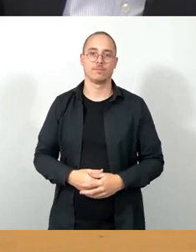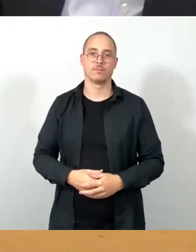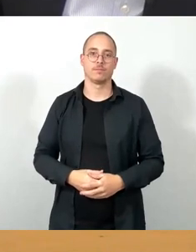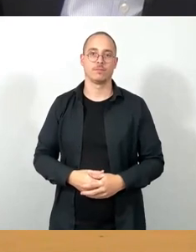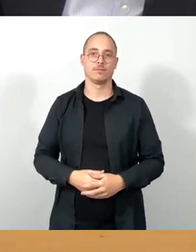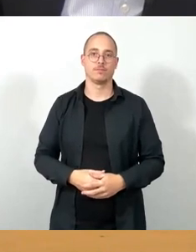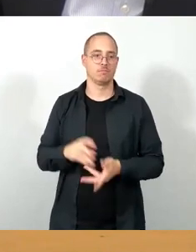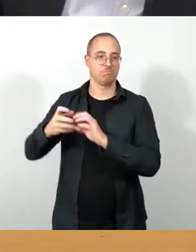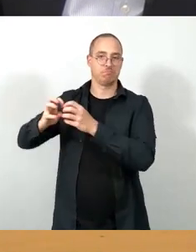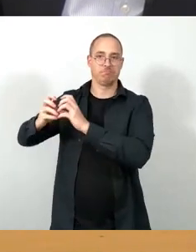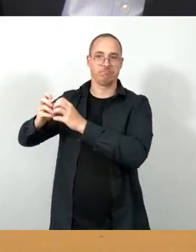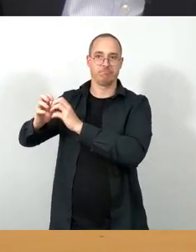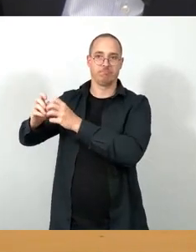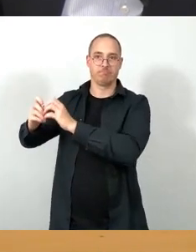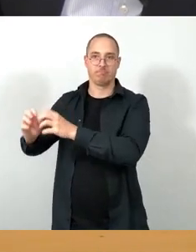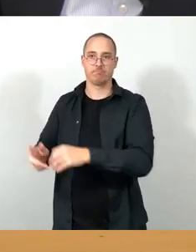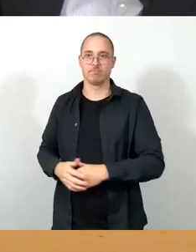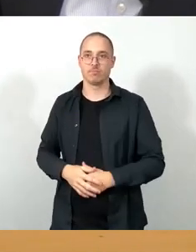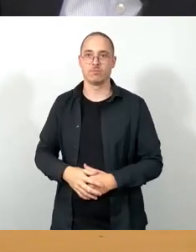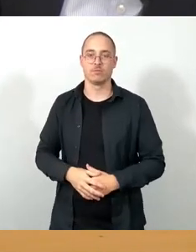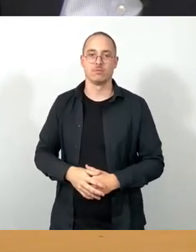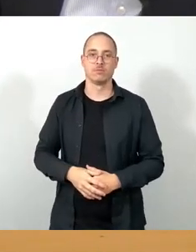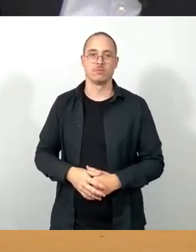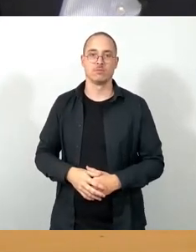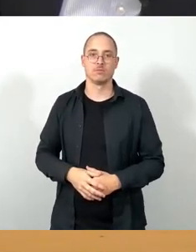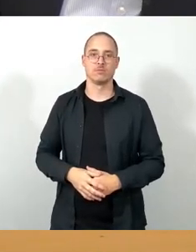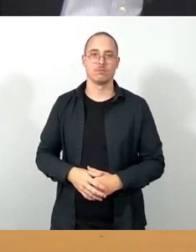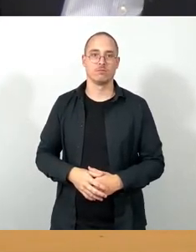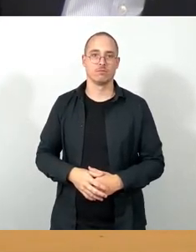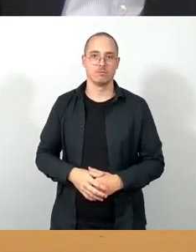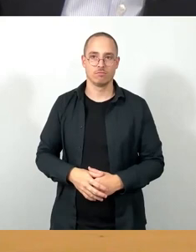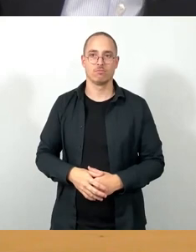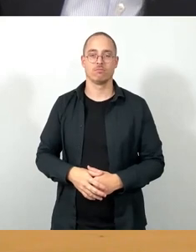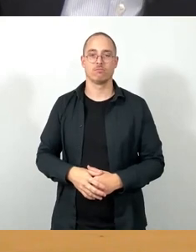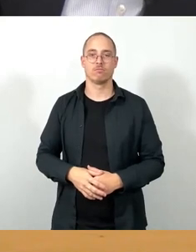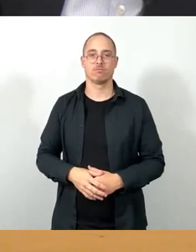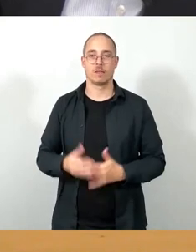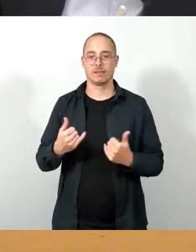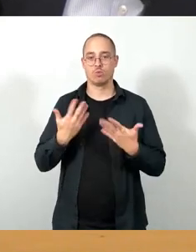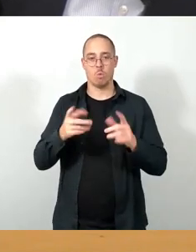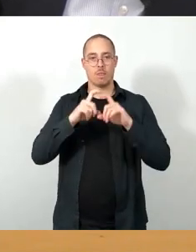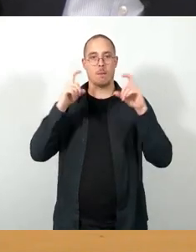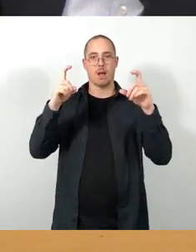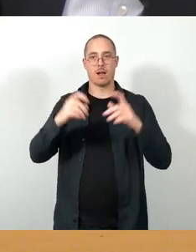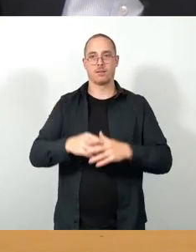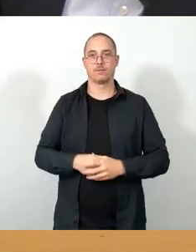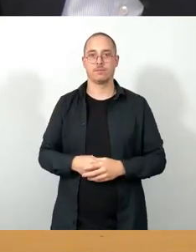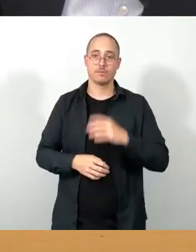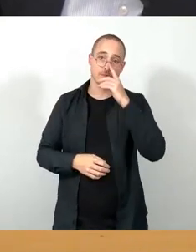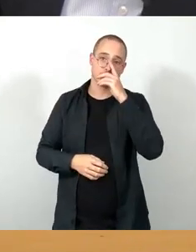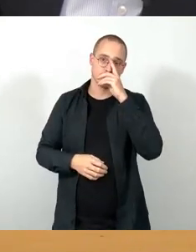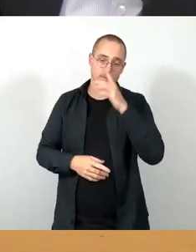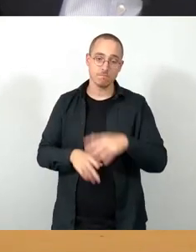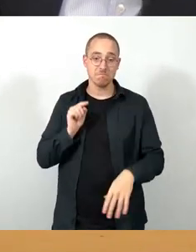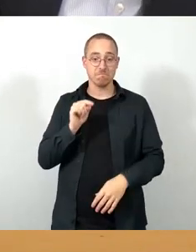Gut, das ist jetzt Ihr Thema. So, wer diesem Ersetzungsantrag